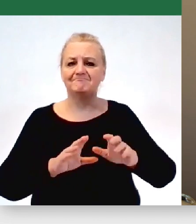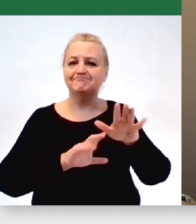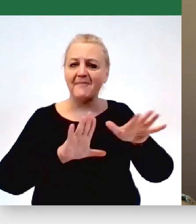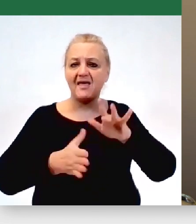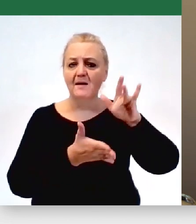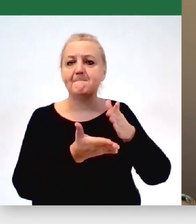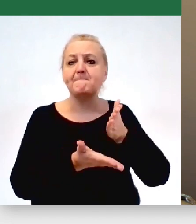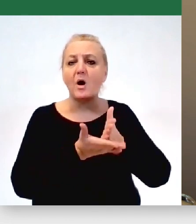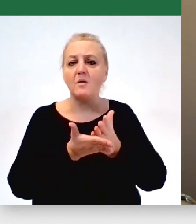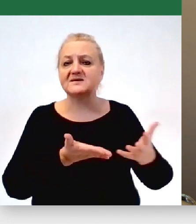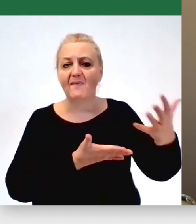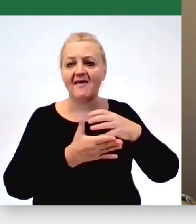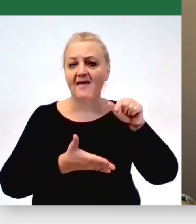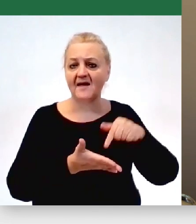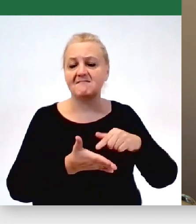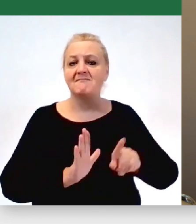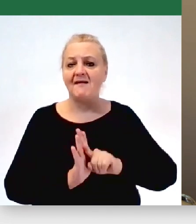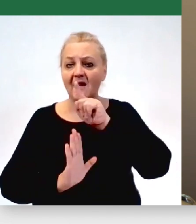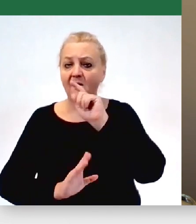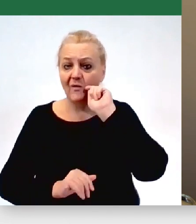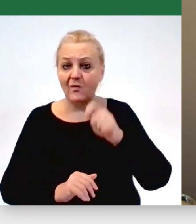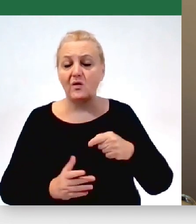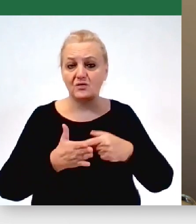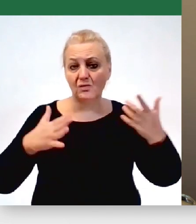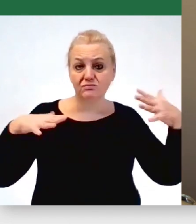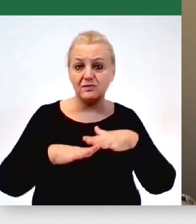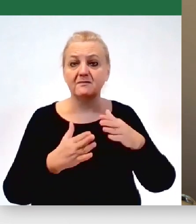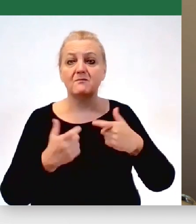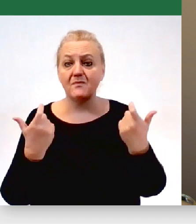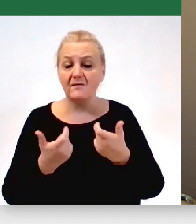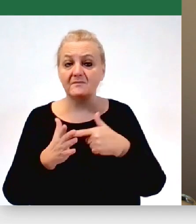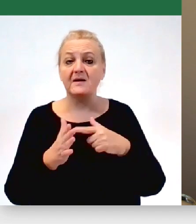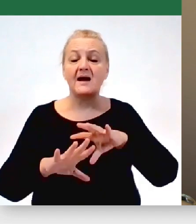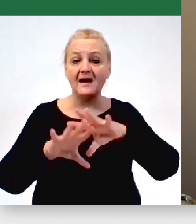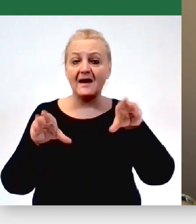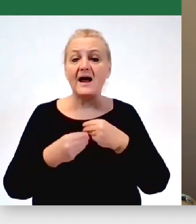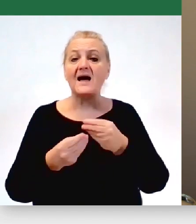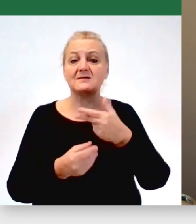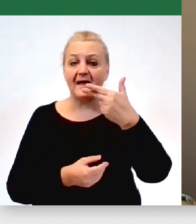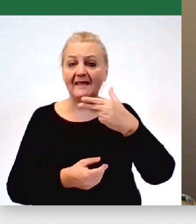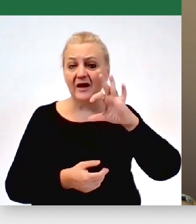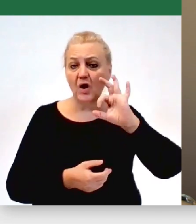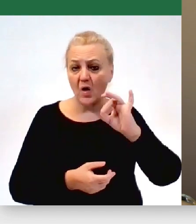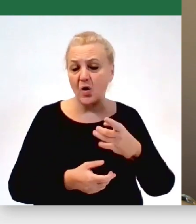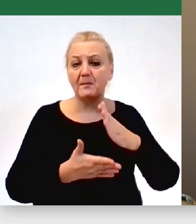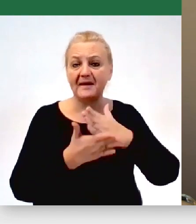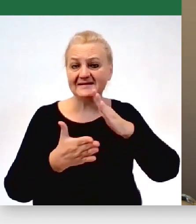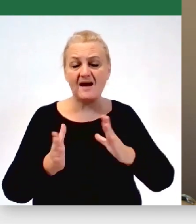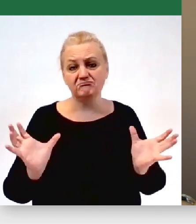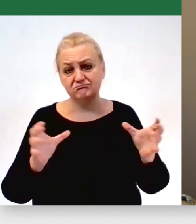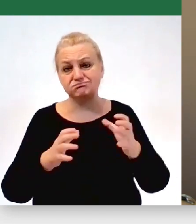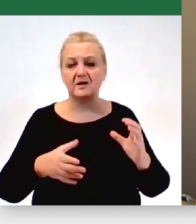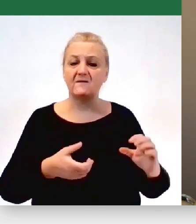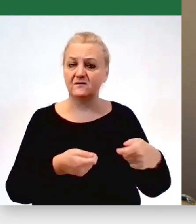to też sieciowanie takie spowodowało, że zresztą razem z NGOs-ami, z NGOs-ami międzynarodowymi i myślę,